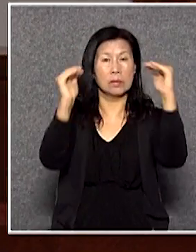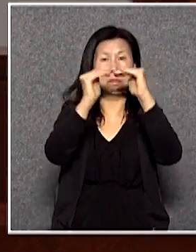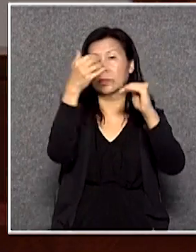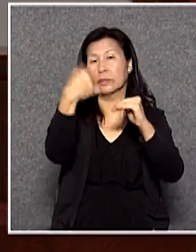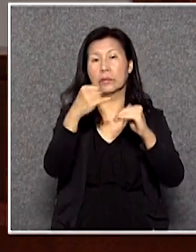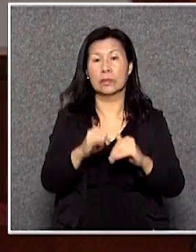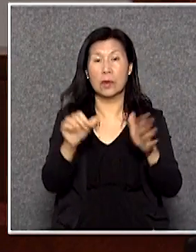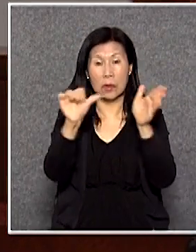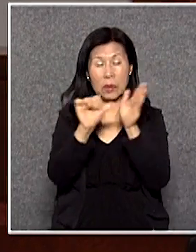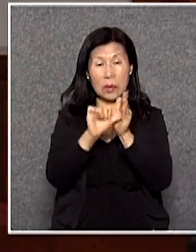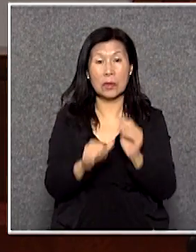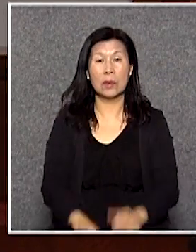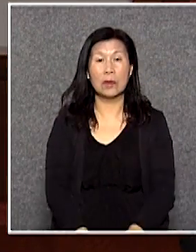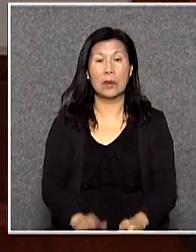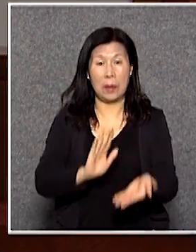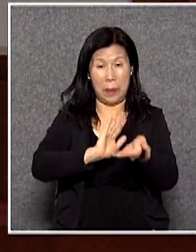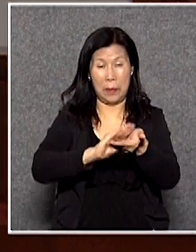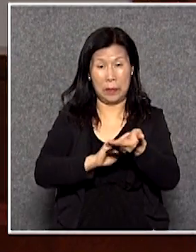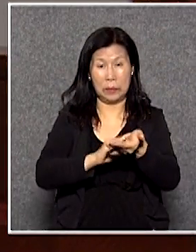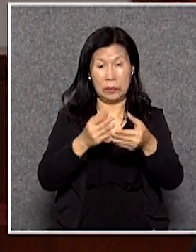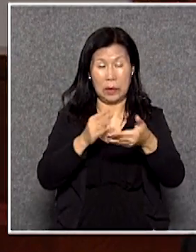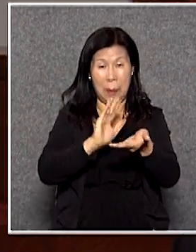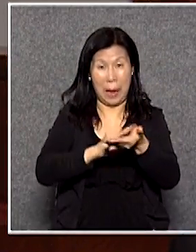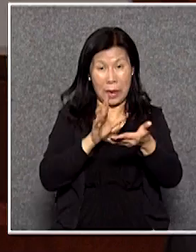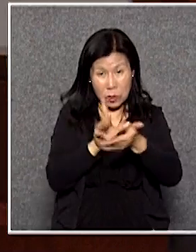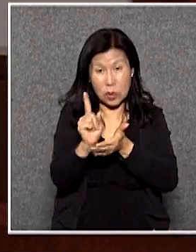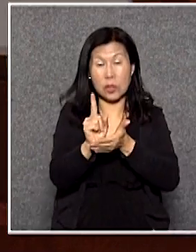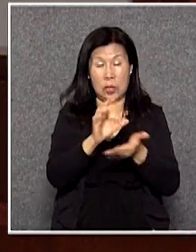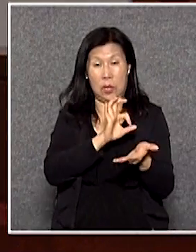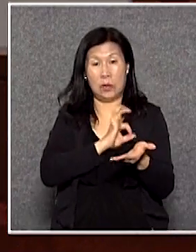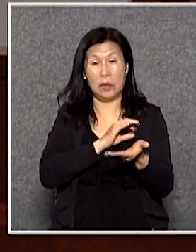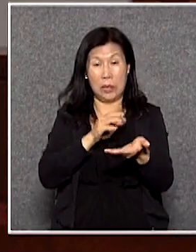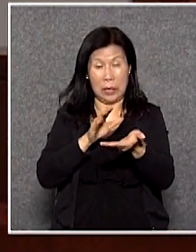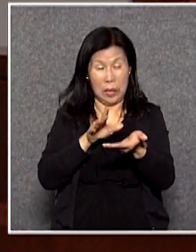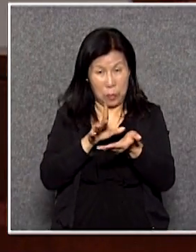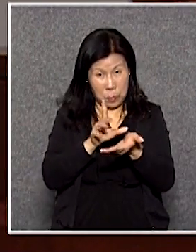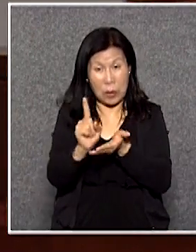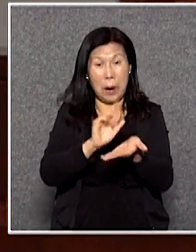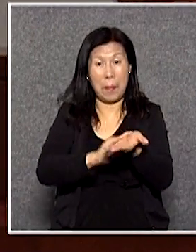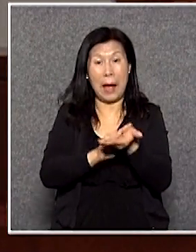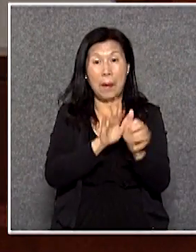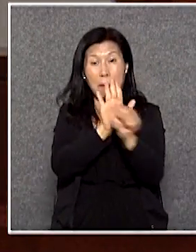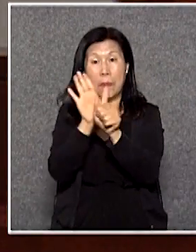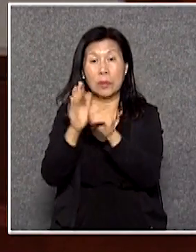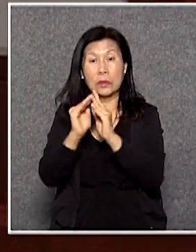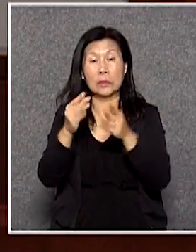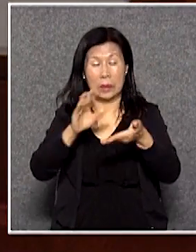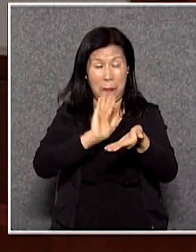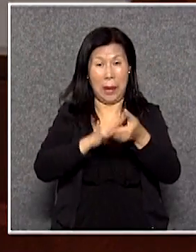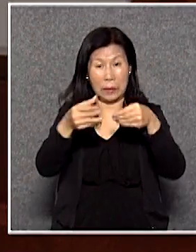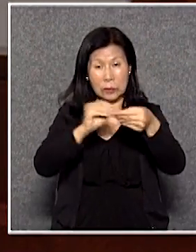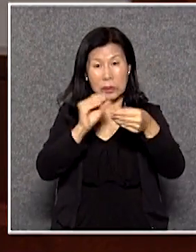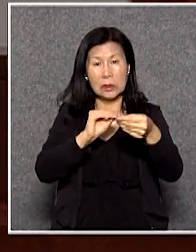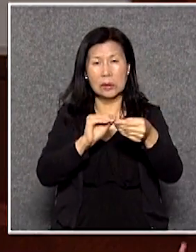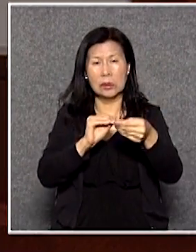特別是那些所謂醫療專業團體或醫療服務提供者對醫療券的使